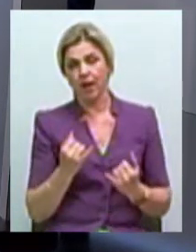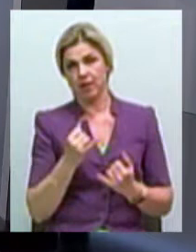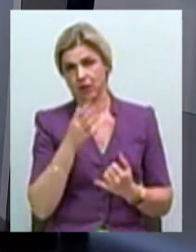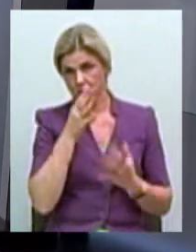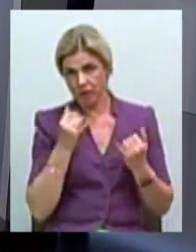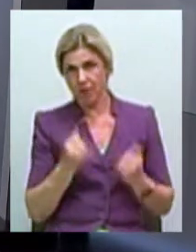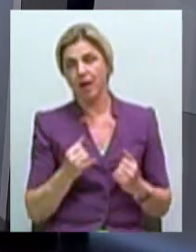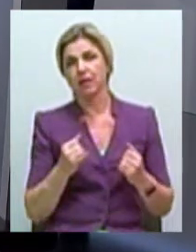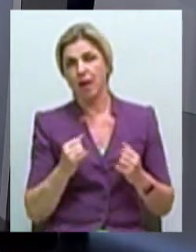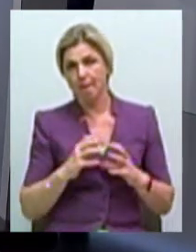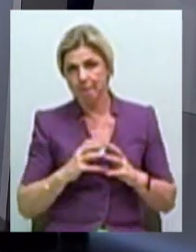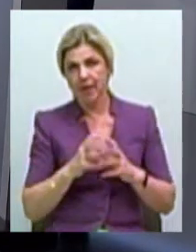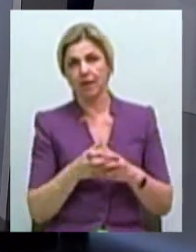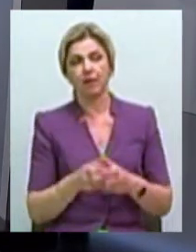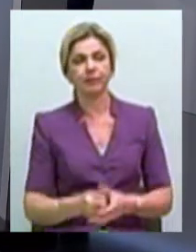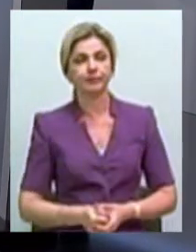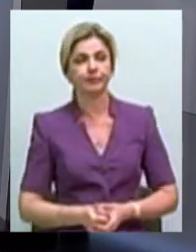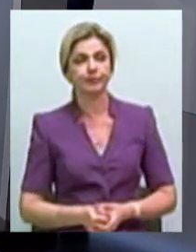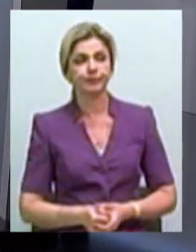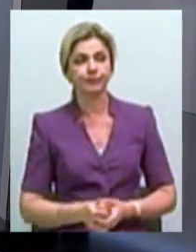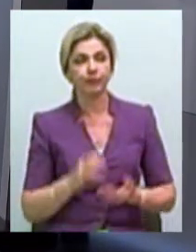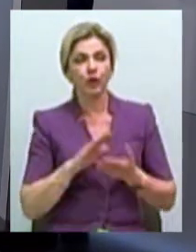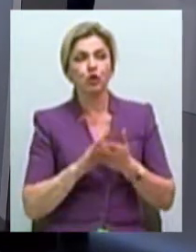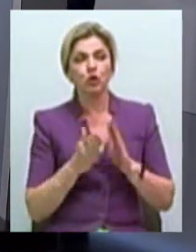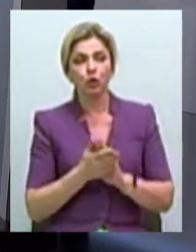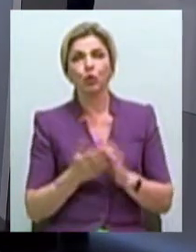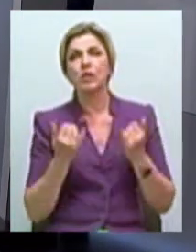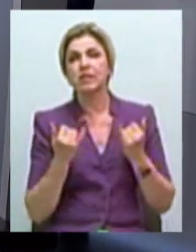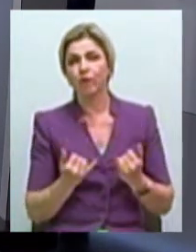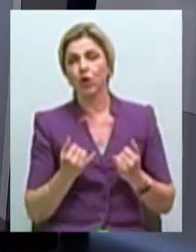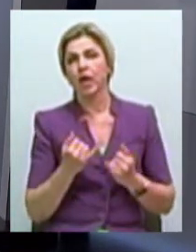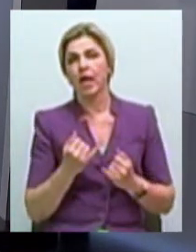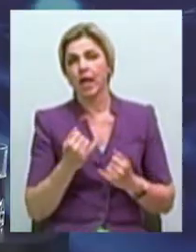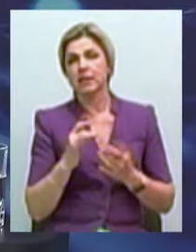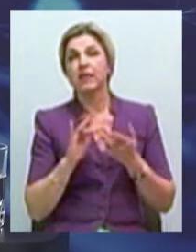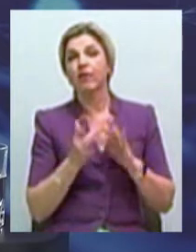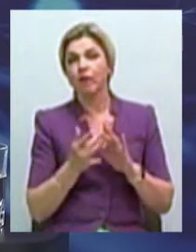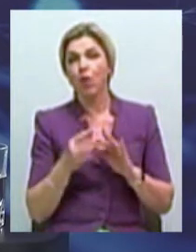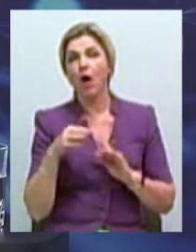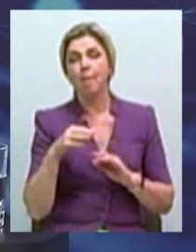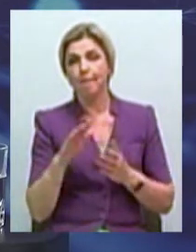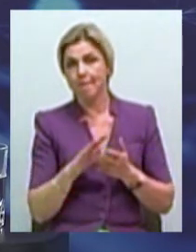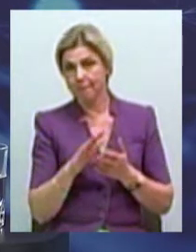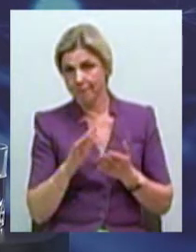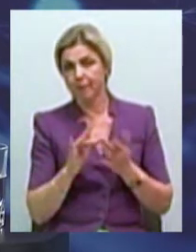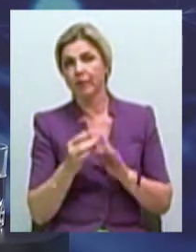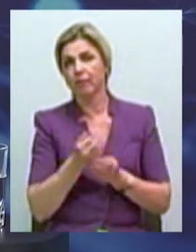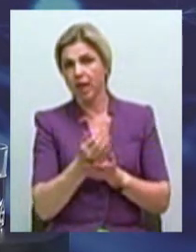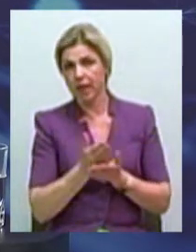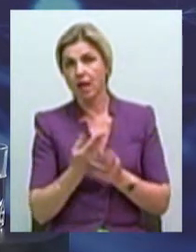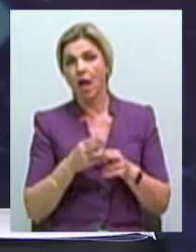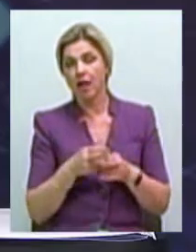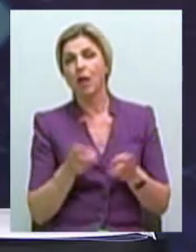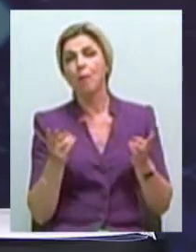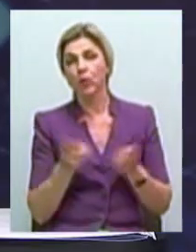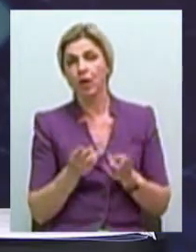ситуації з цифровими медіа, це в тому числі і потребність отримати доступ